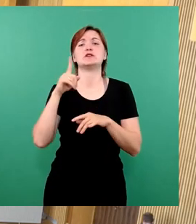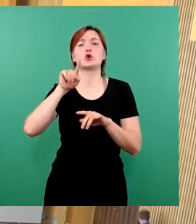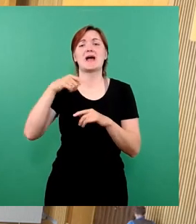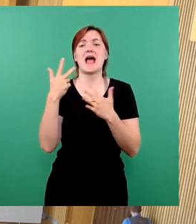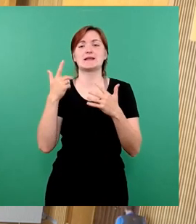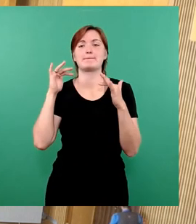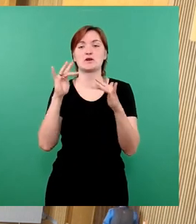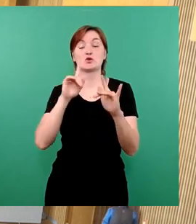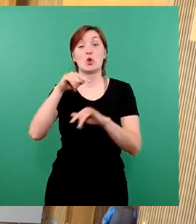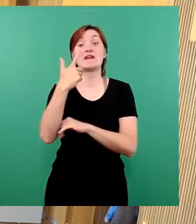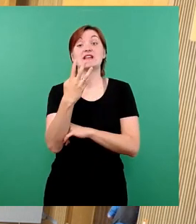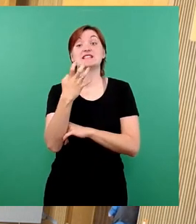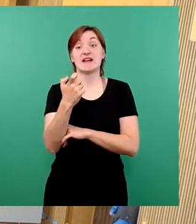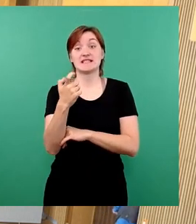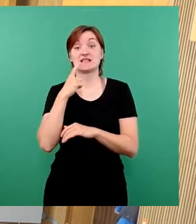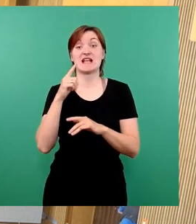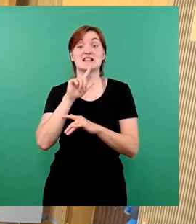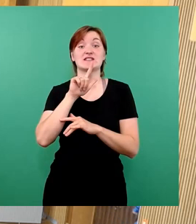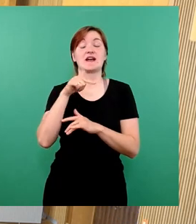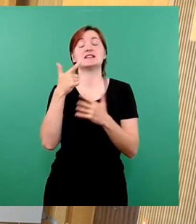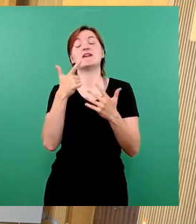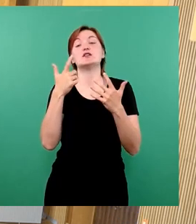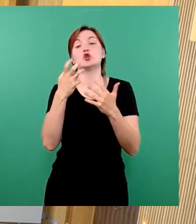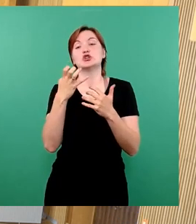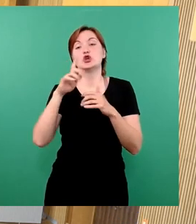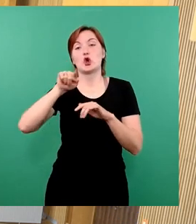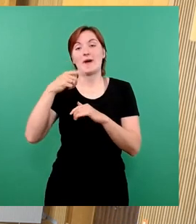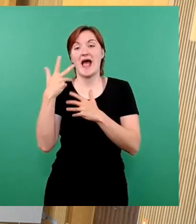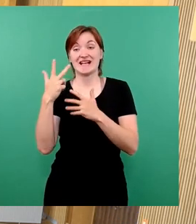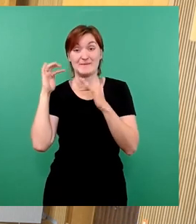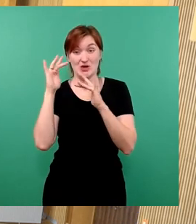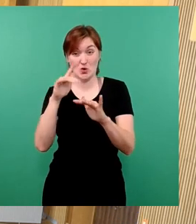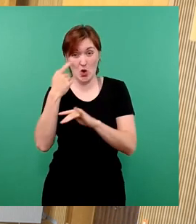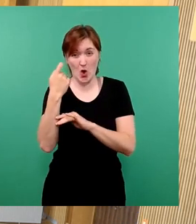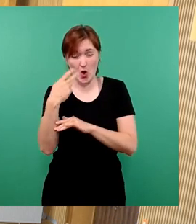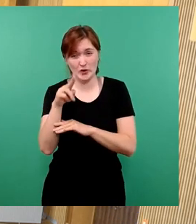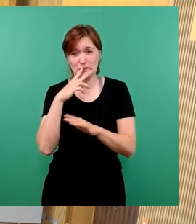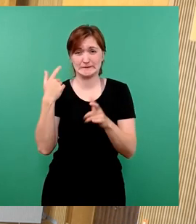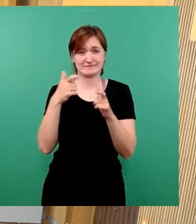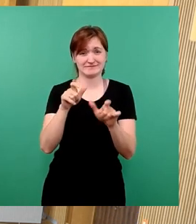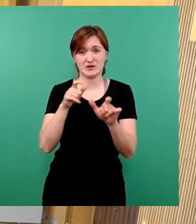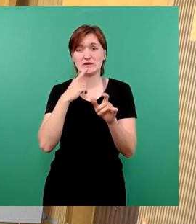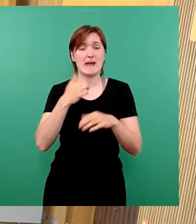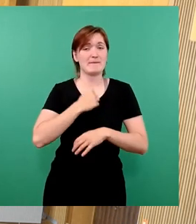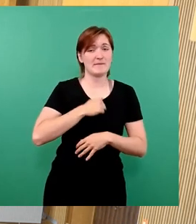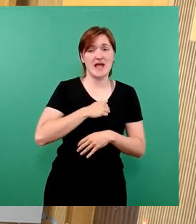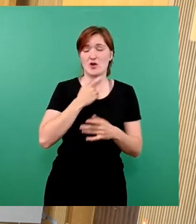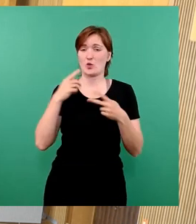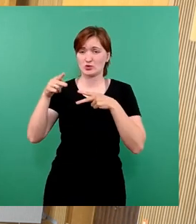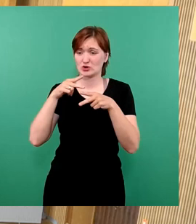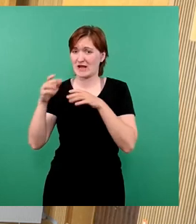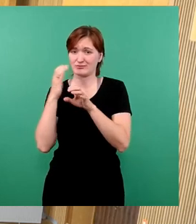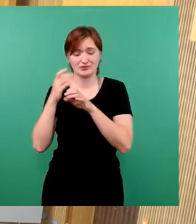92,8 Millionen Euro. Dazu noch eine Liste mit weiteren Themen und Risiken bei DVB, Bädern und mehr, die noch mal dazukommen,